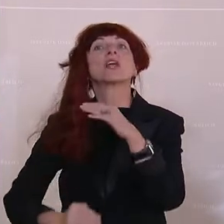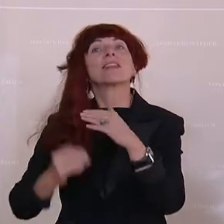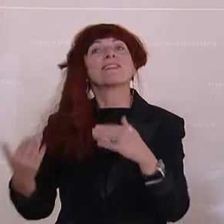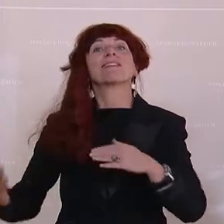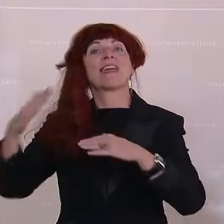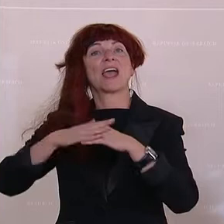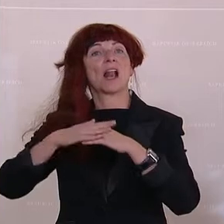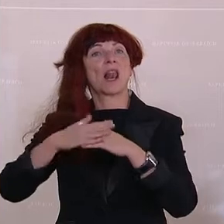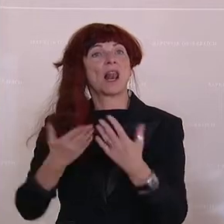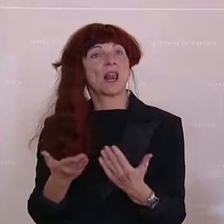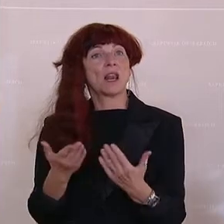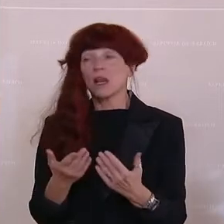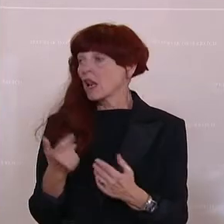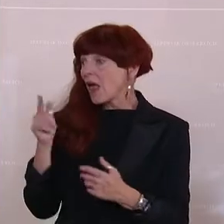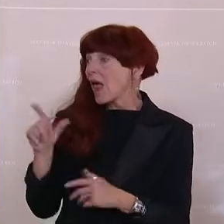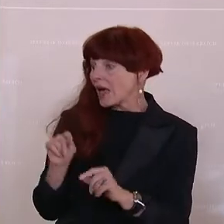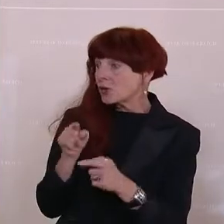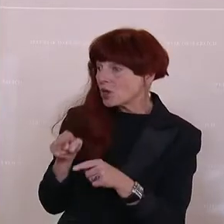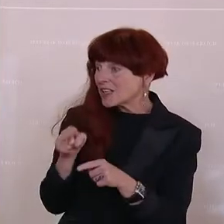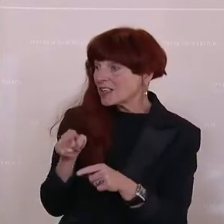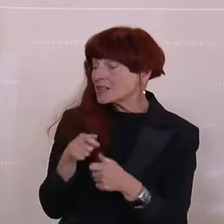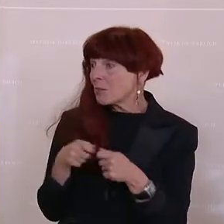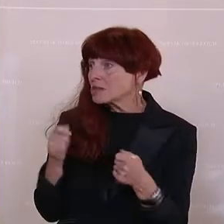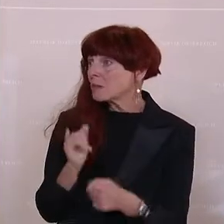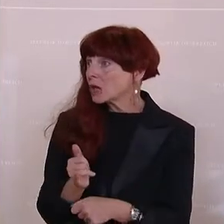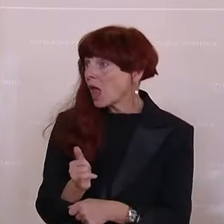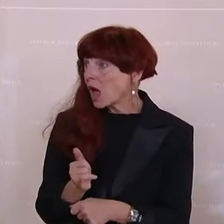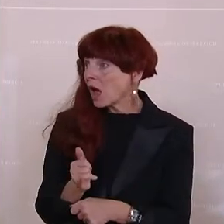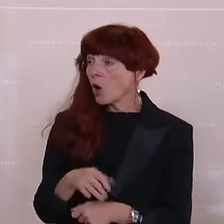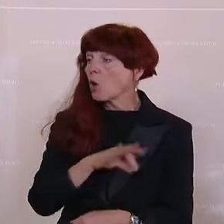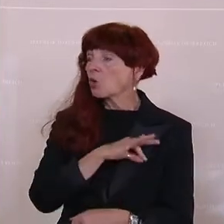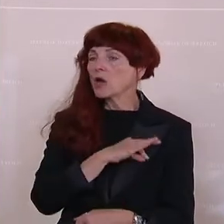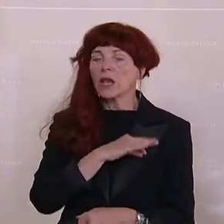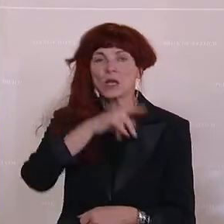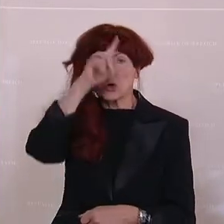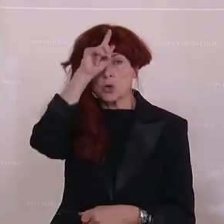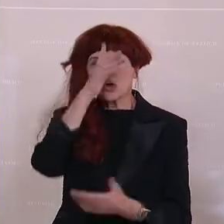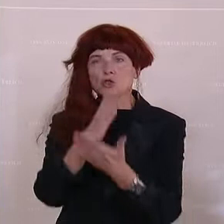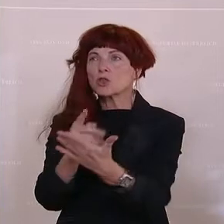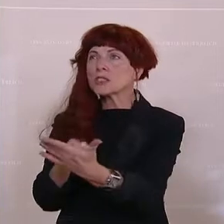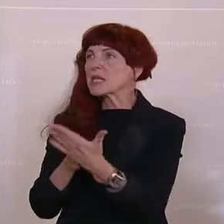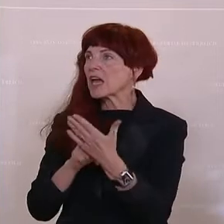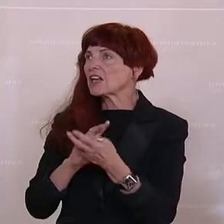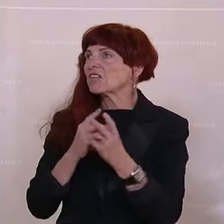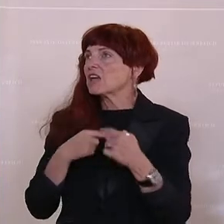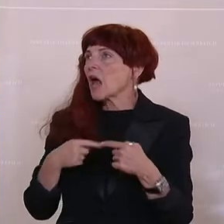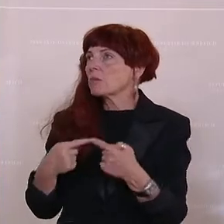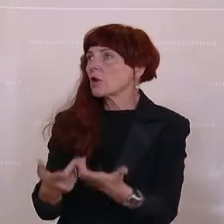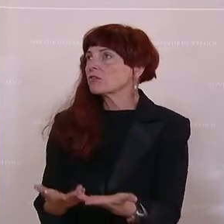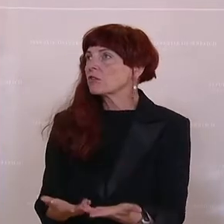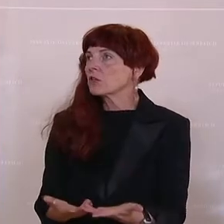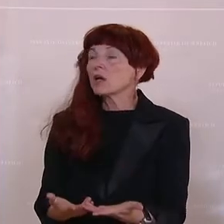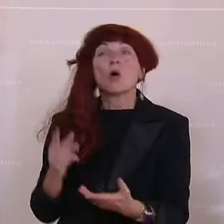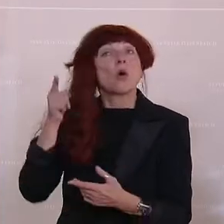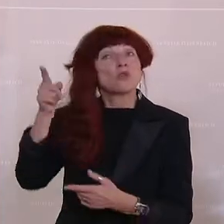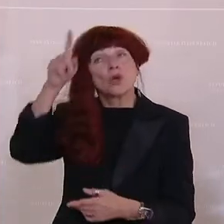schon eindeutig genau für diese Maßnahme. Und Kolleginnen und Kollegen, die Deutschen zeigen eh, wie es uns geht. Und die Deutschen schützen wirklich